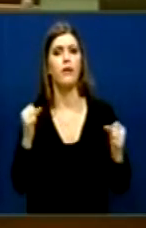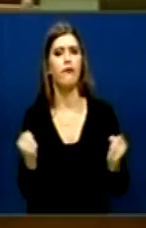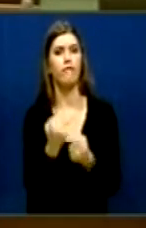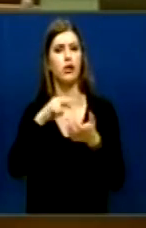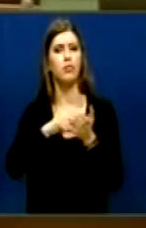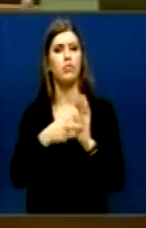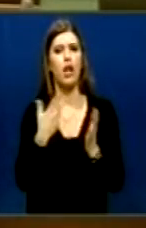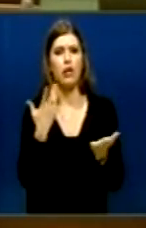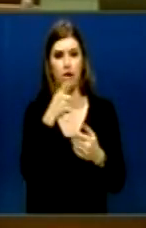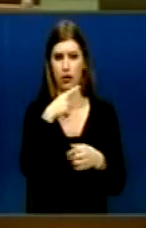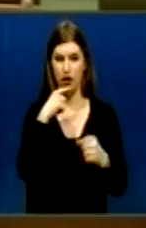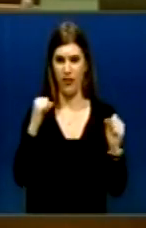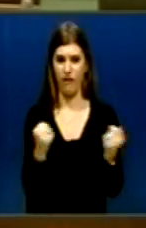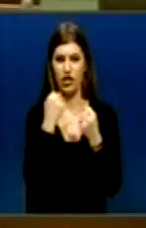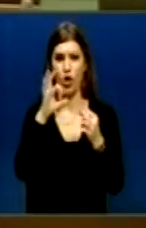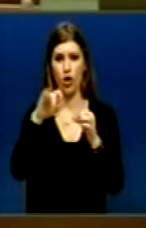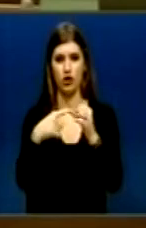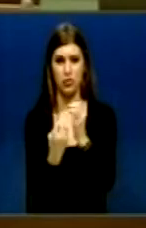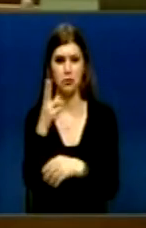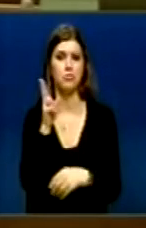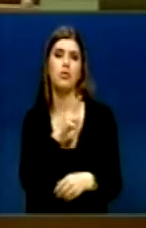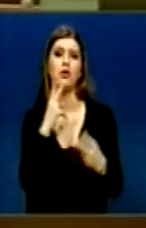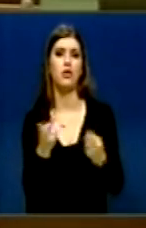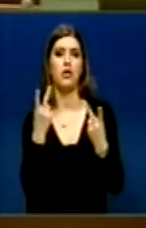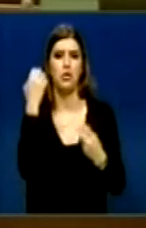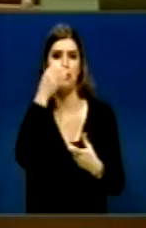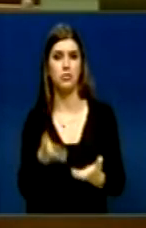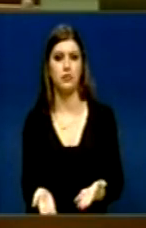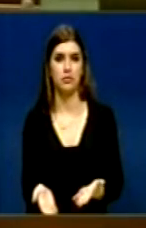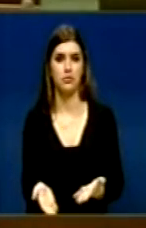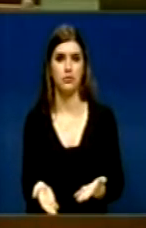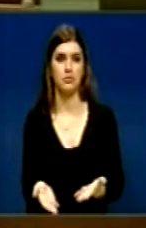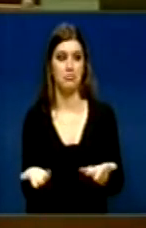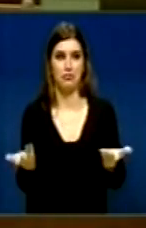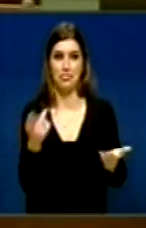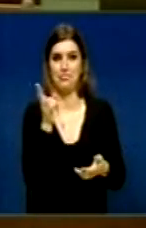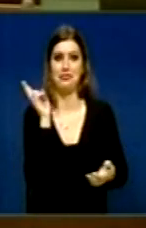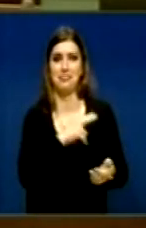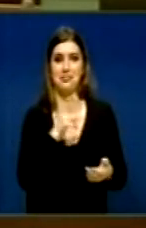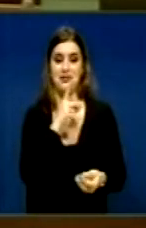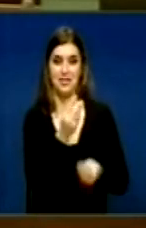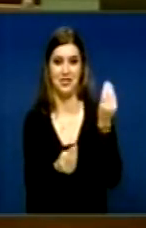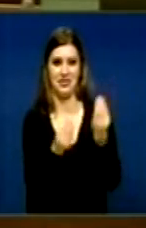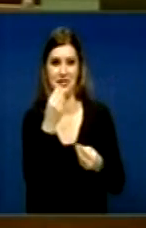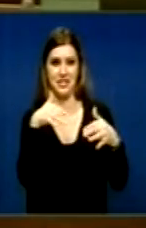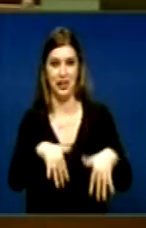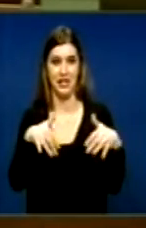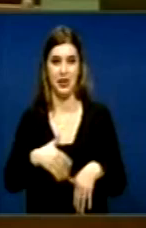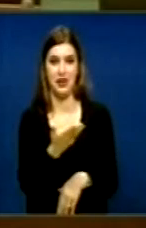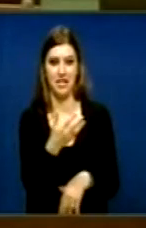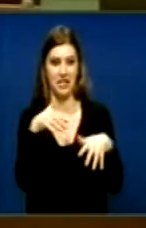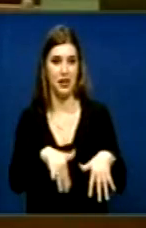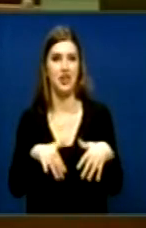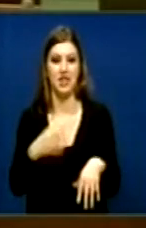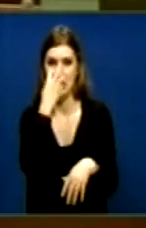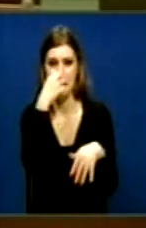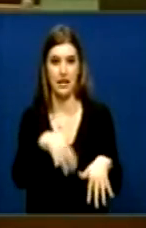kryu OEC Qa që fështi dhe ko ka me kryu OEC Në Gosovë Kjo është vërtet tali Kjo është qërk Dhe jaku është përdo kanë njësi